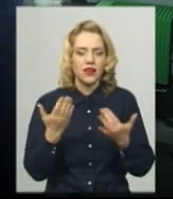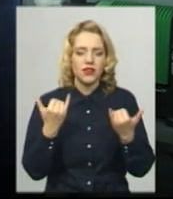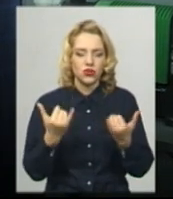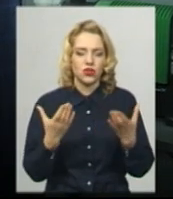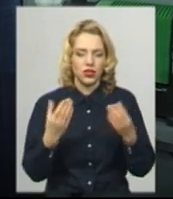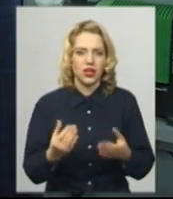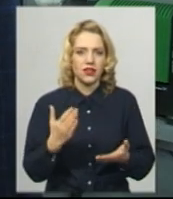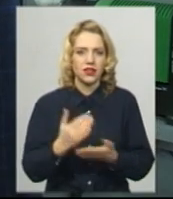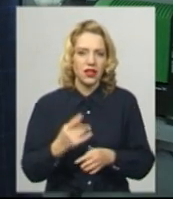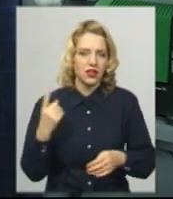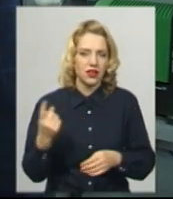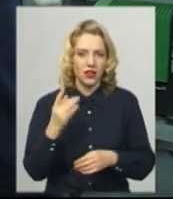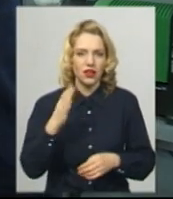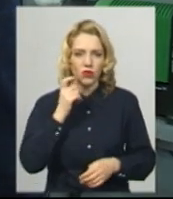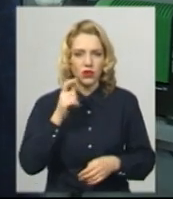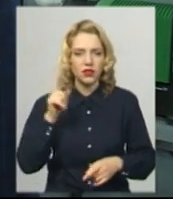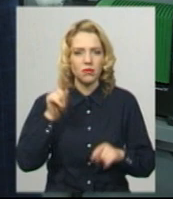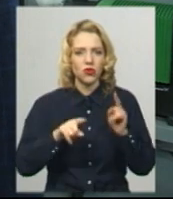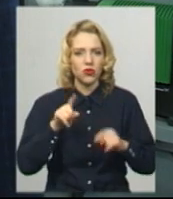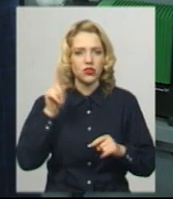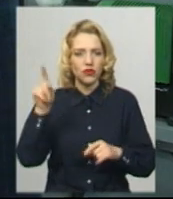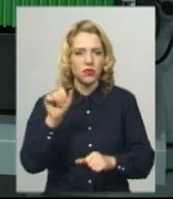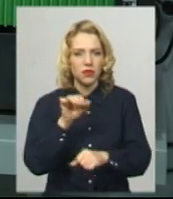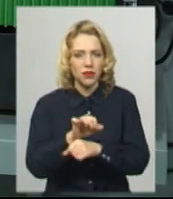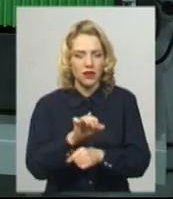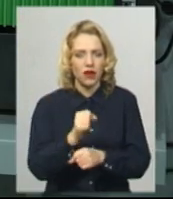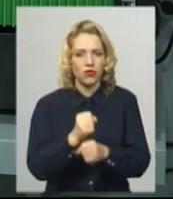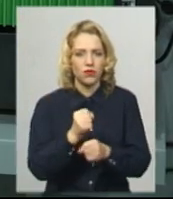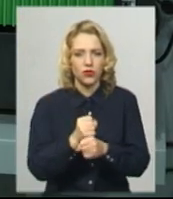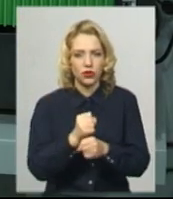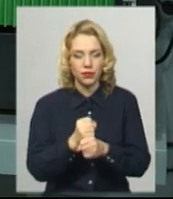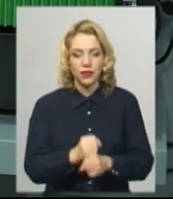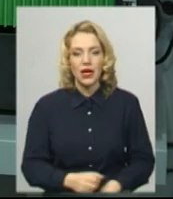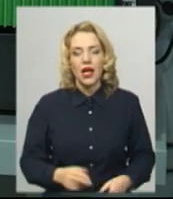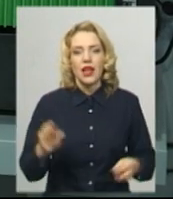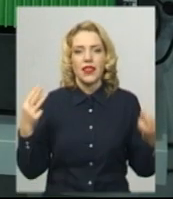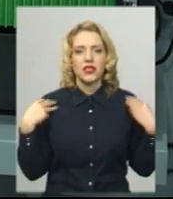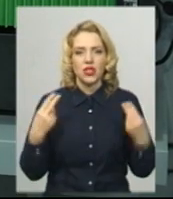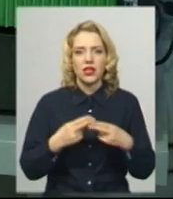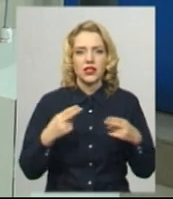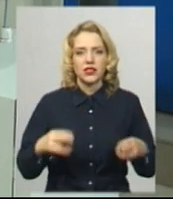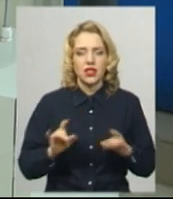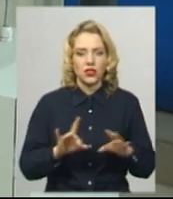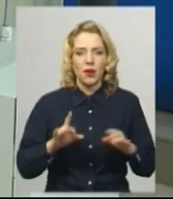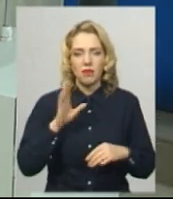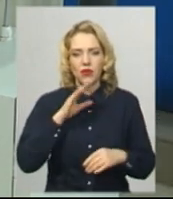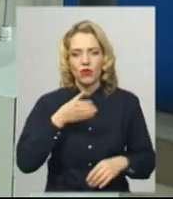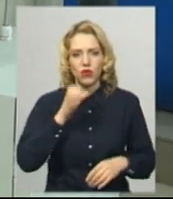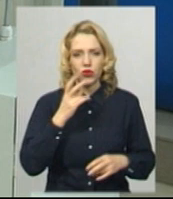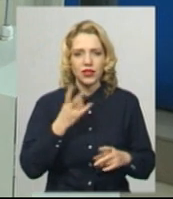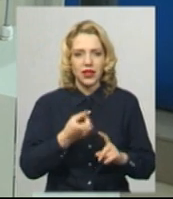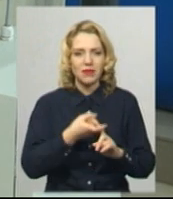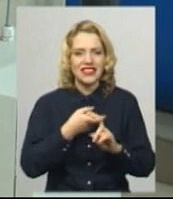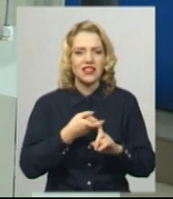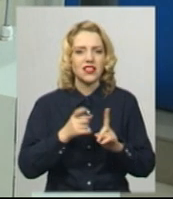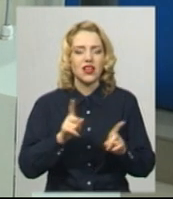він то припиняє роботу, то робить з перебоями. Начальник станції В'ячеслав Ганджа розповідає, питну воду необхідно знезаражувати,